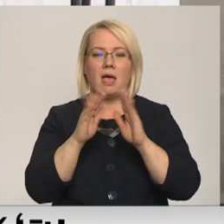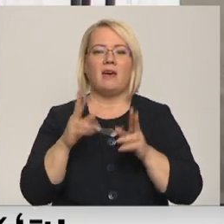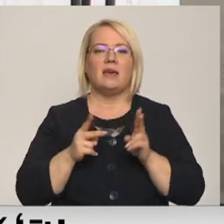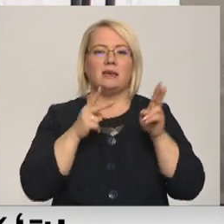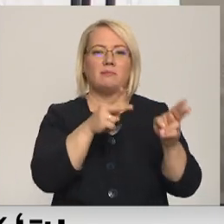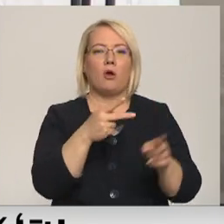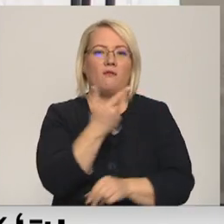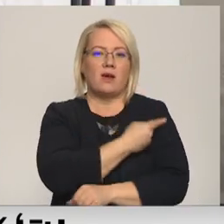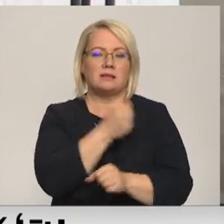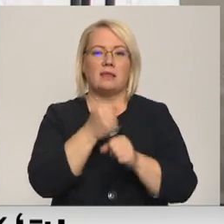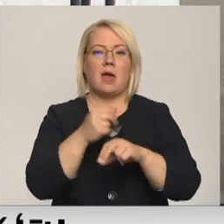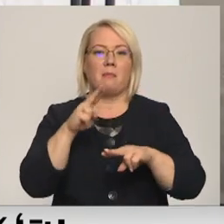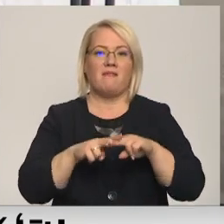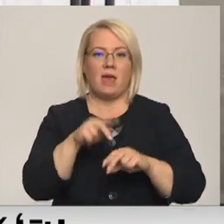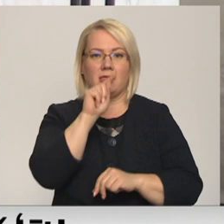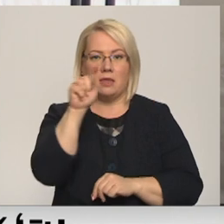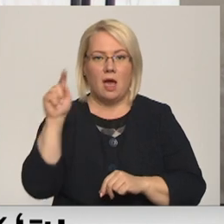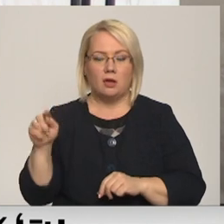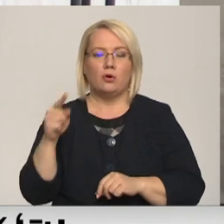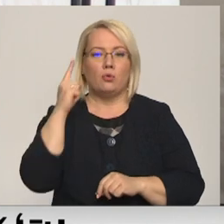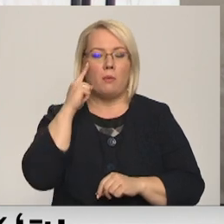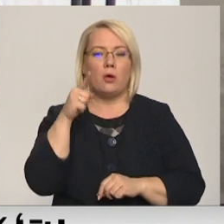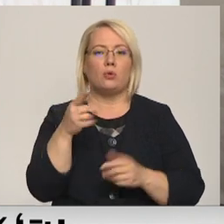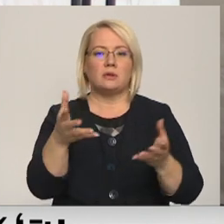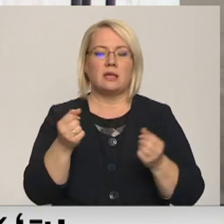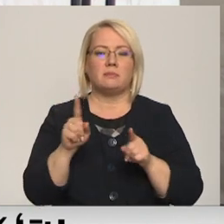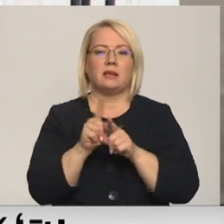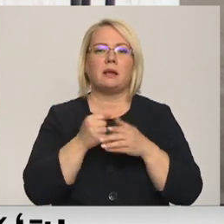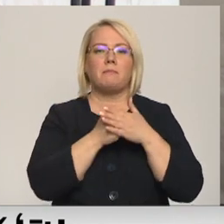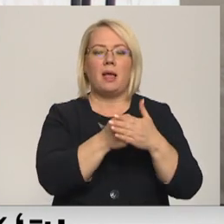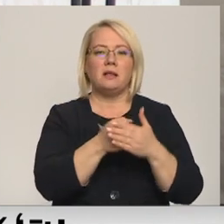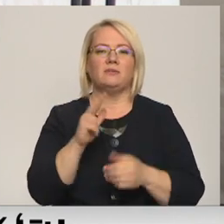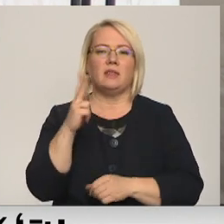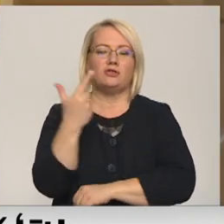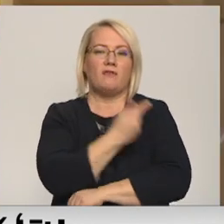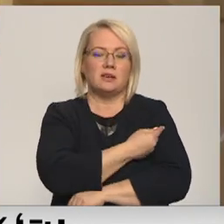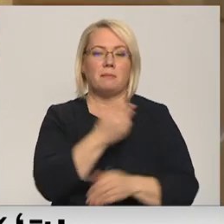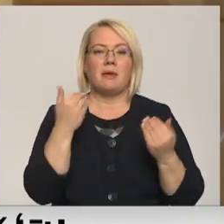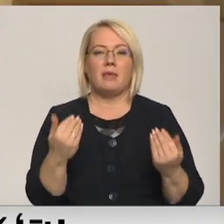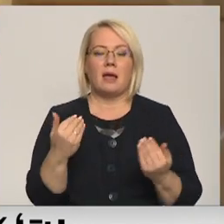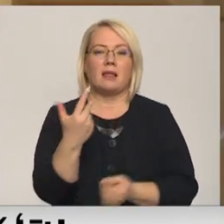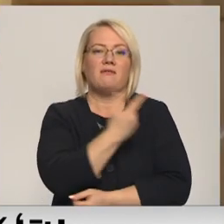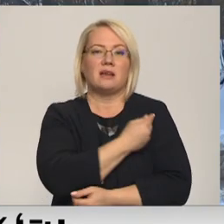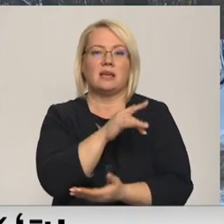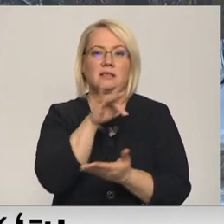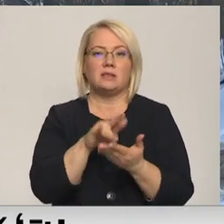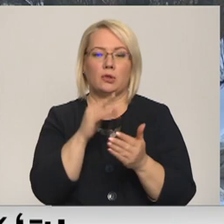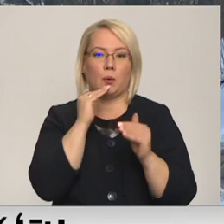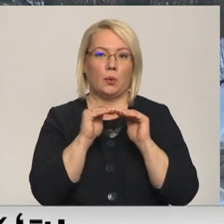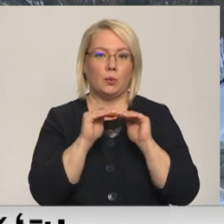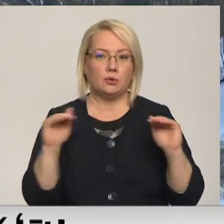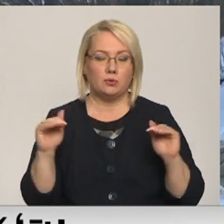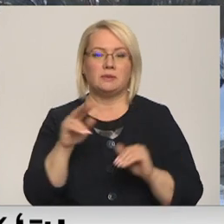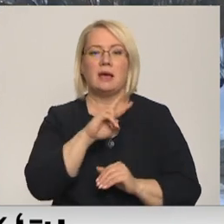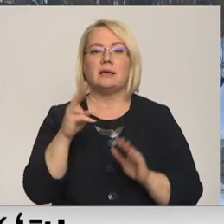vakcinācijas darbu vietā un cerēja, ka turpat saņemas arī balstu vakcīnu. Tomēr tagad vakcinācijas centrā valda klusums. Tie, kur lieto